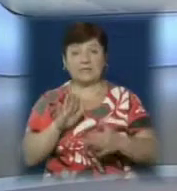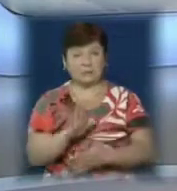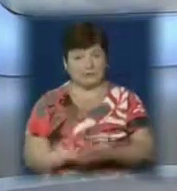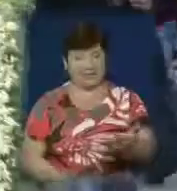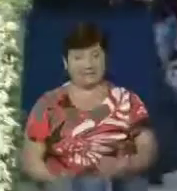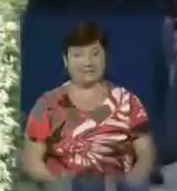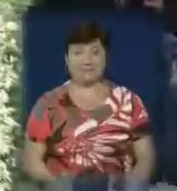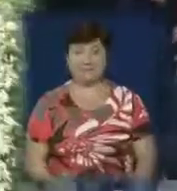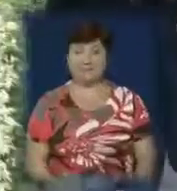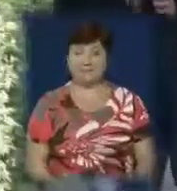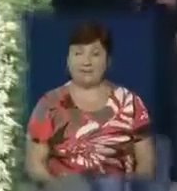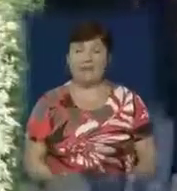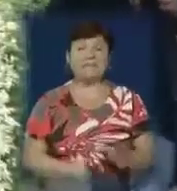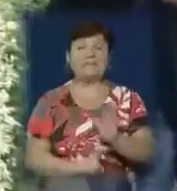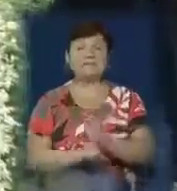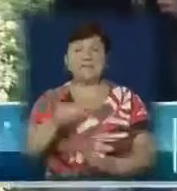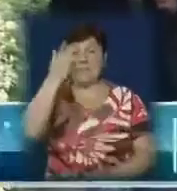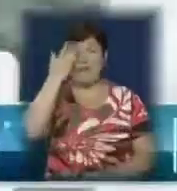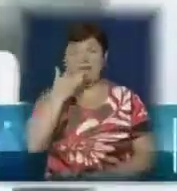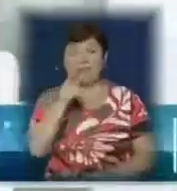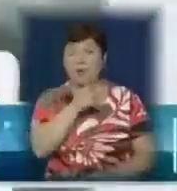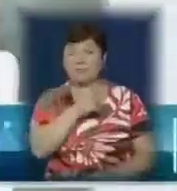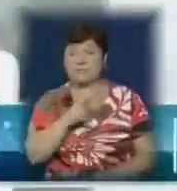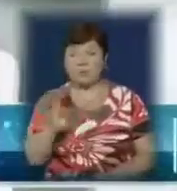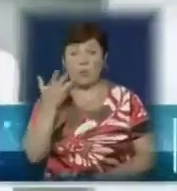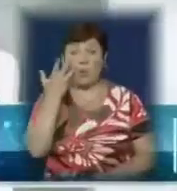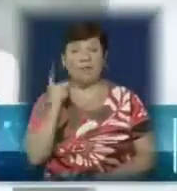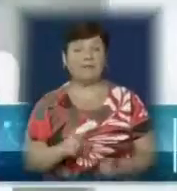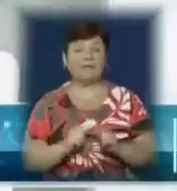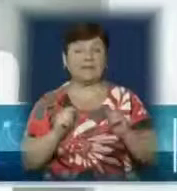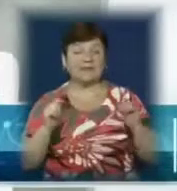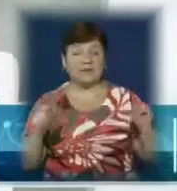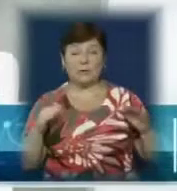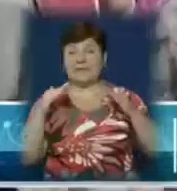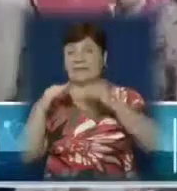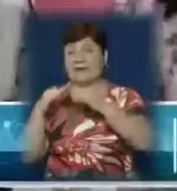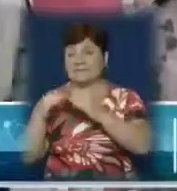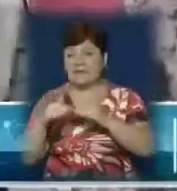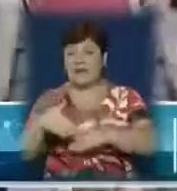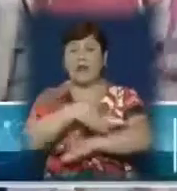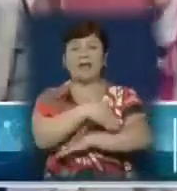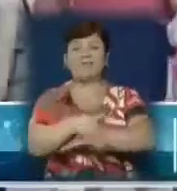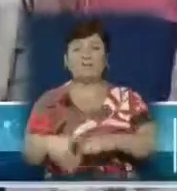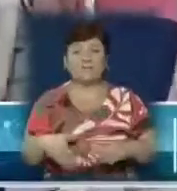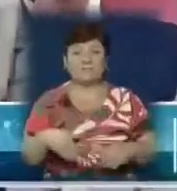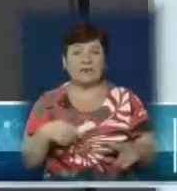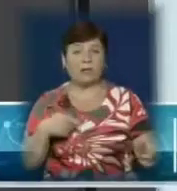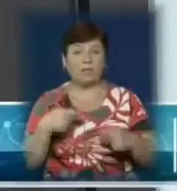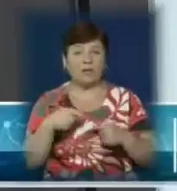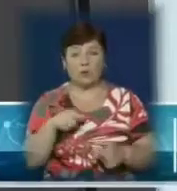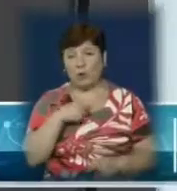З настанням літнього сезону, коли в місті відкривають літні тераси, а на вулицях продають морозиву,